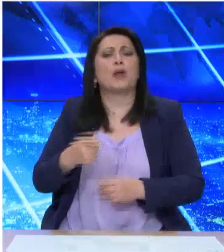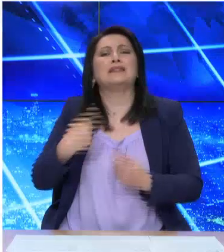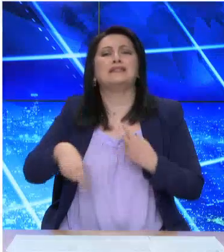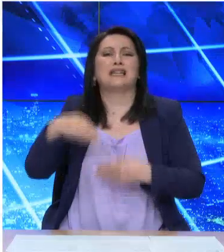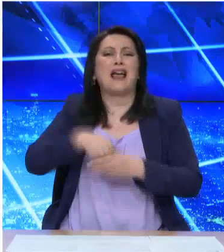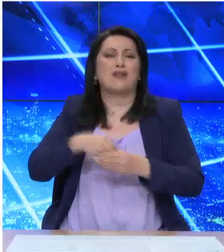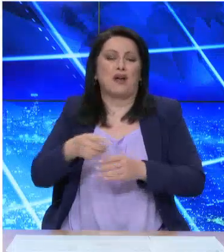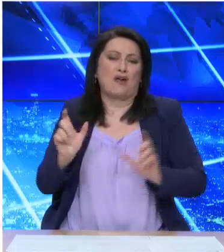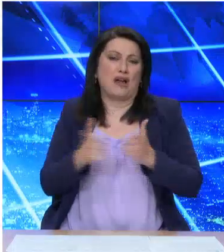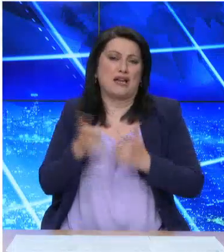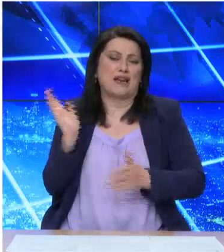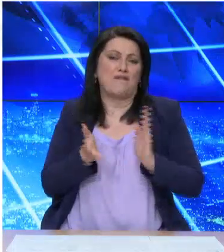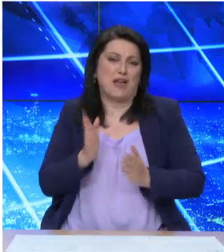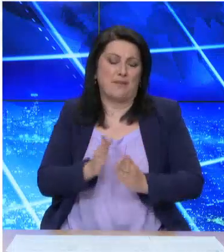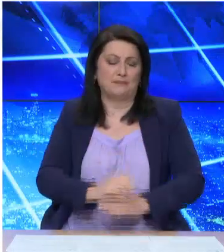ενδοοικογενειακή βία.